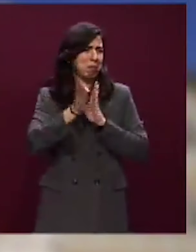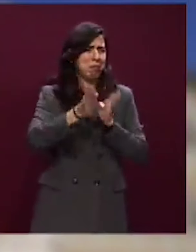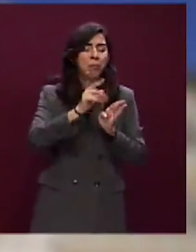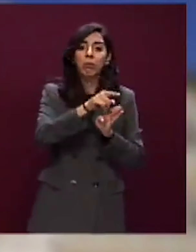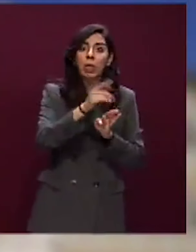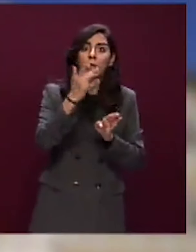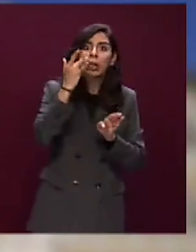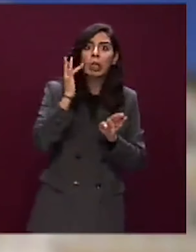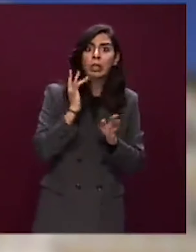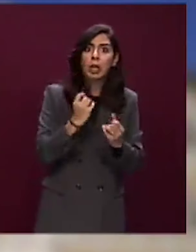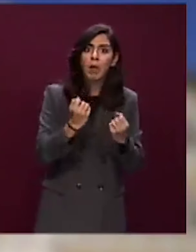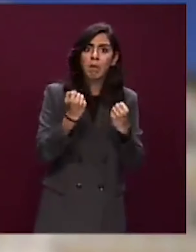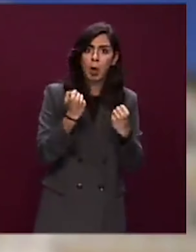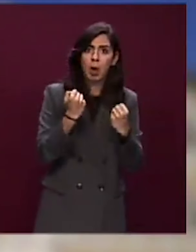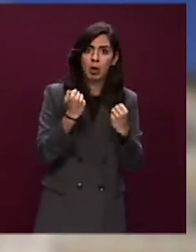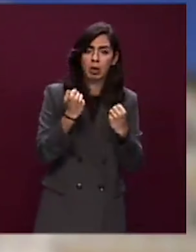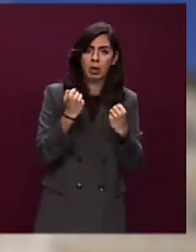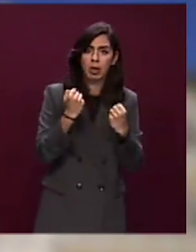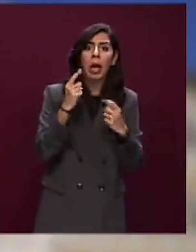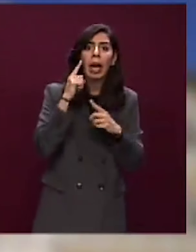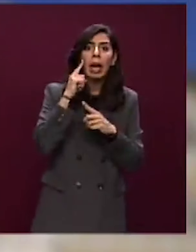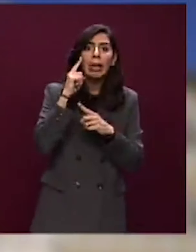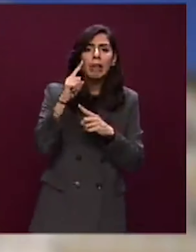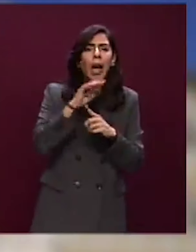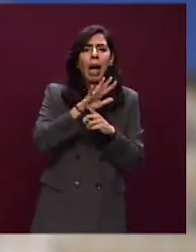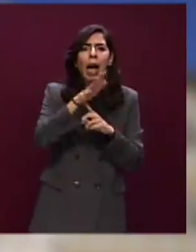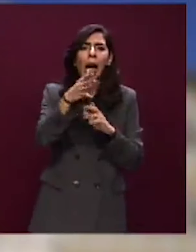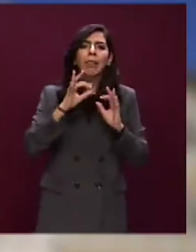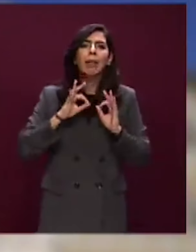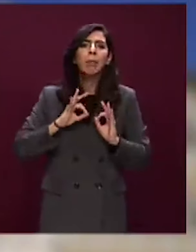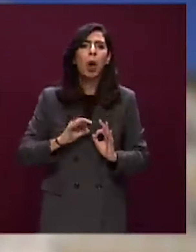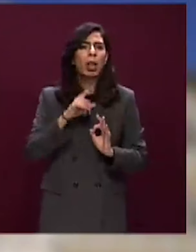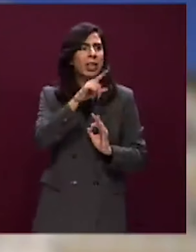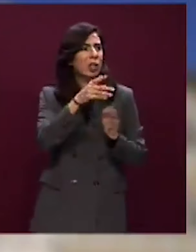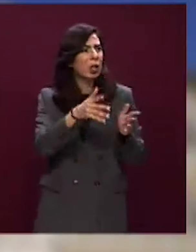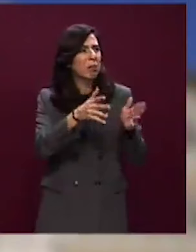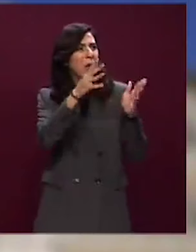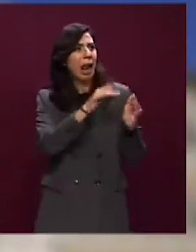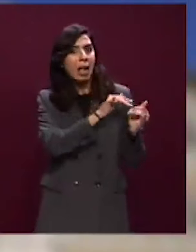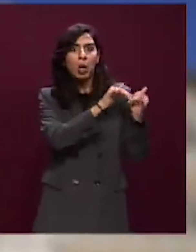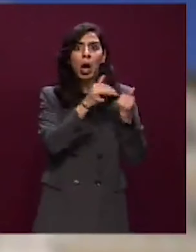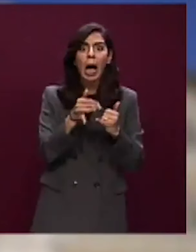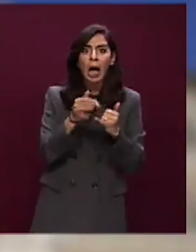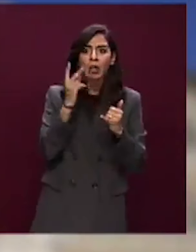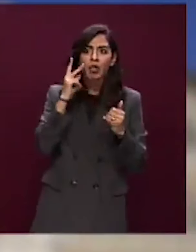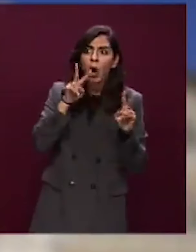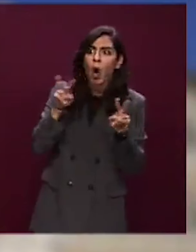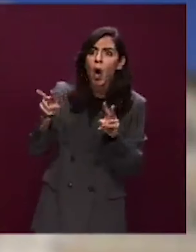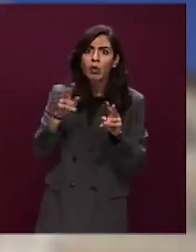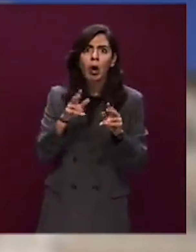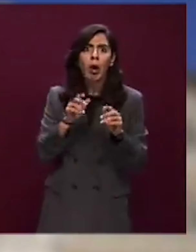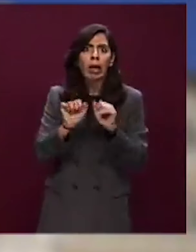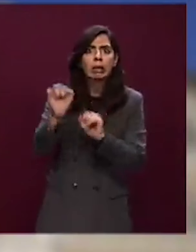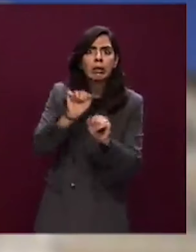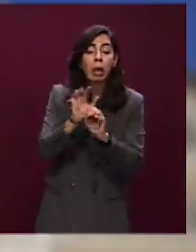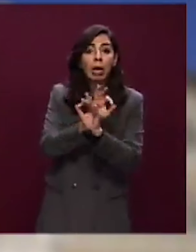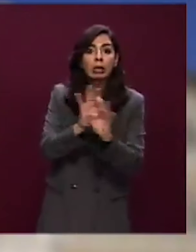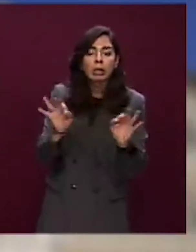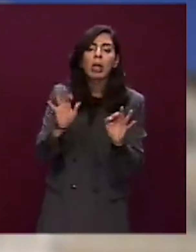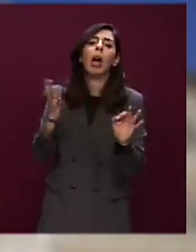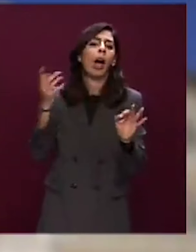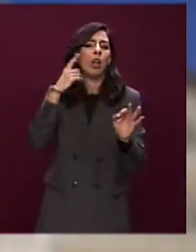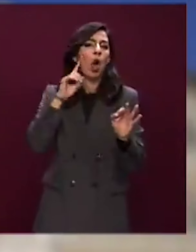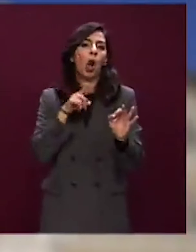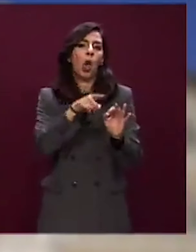che se i colleghi non fossero usciti dalla quest'Aula per aiutarli non sappiamo come sarebbe finita. Noi siamo